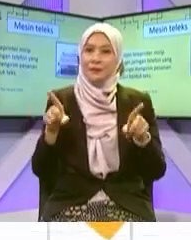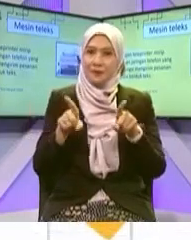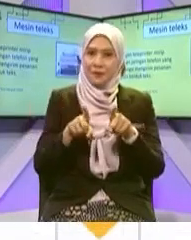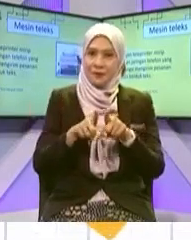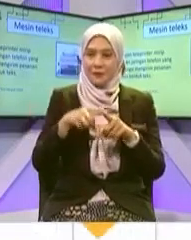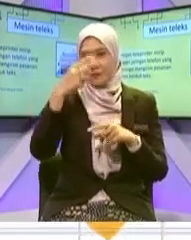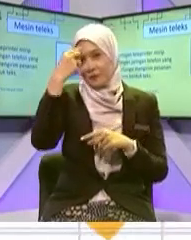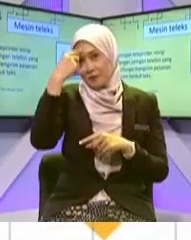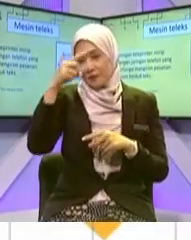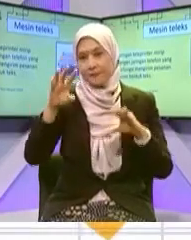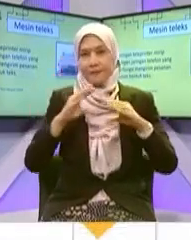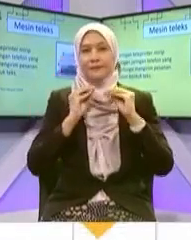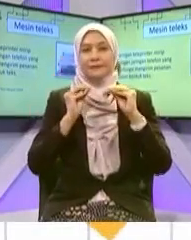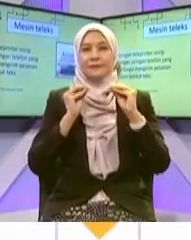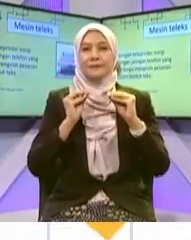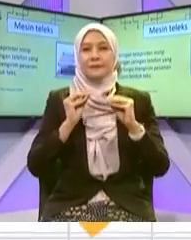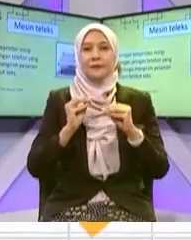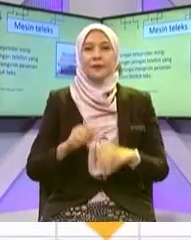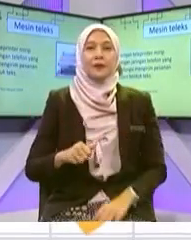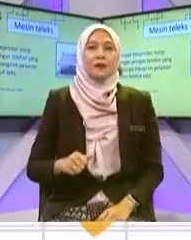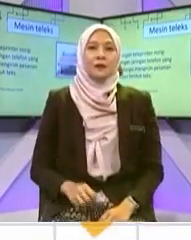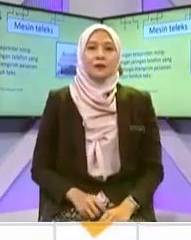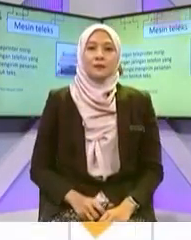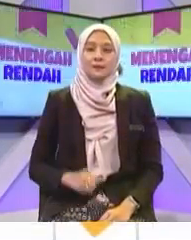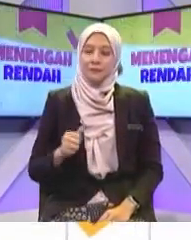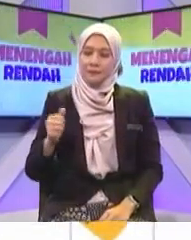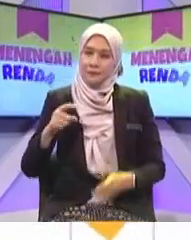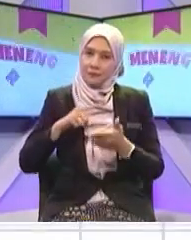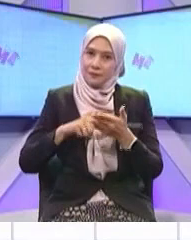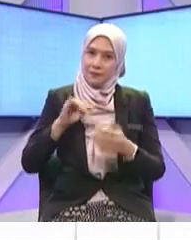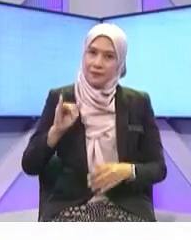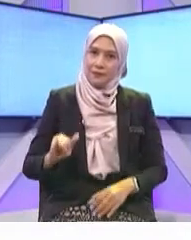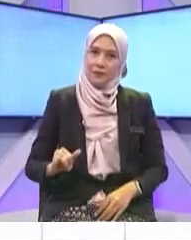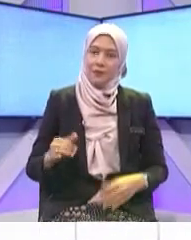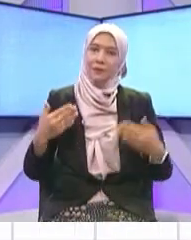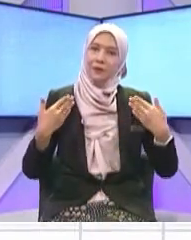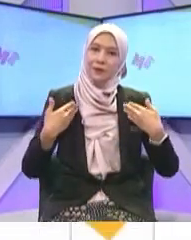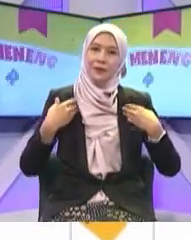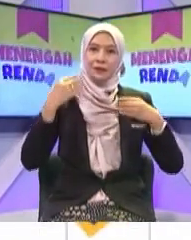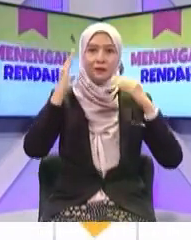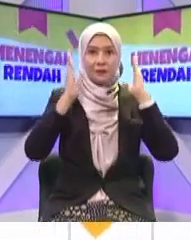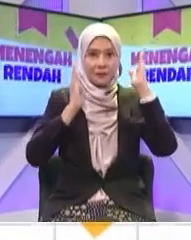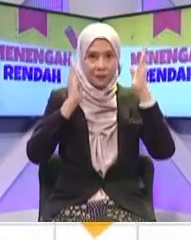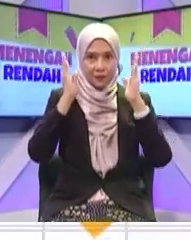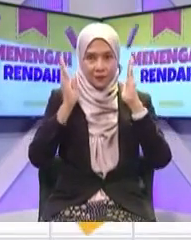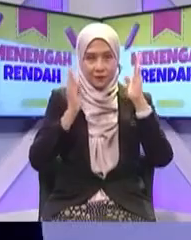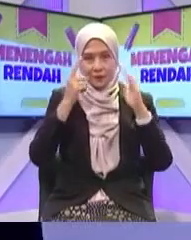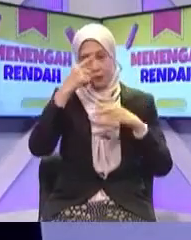dikatakan Dengan alat Ataupun Alat apa yang wujud Di negara kita Untuk Memudahkan Berlakunya